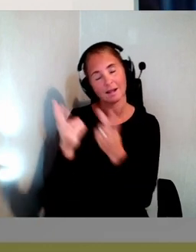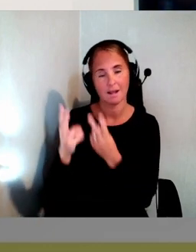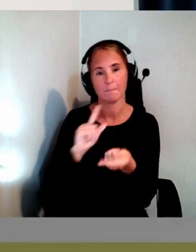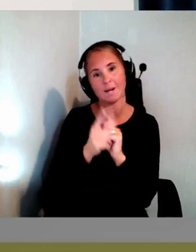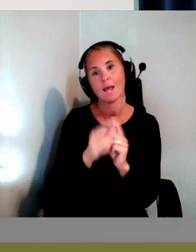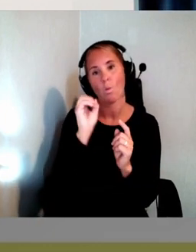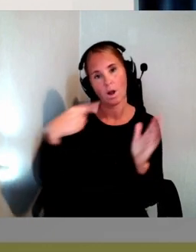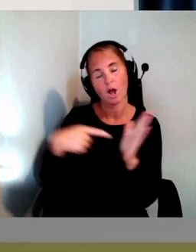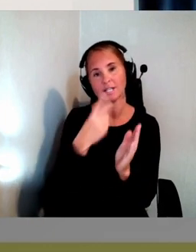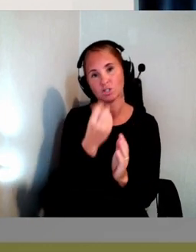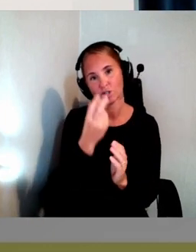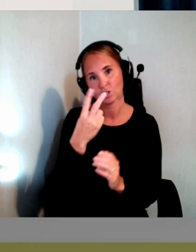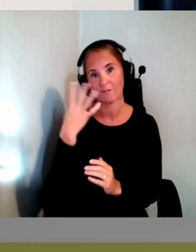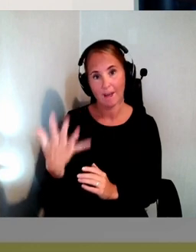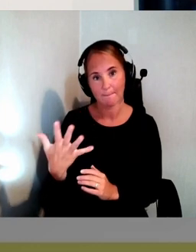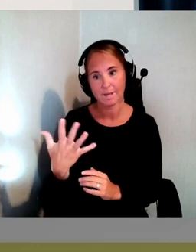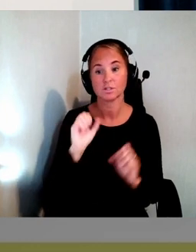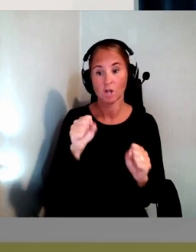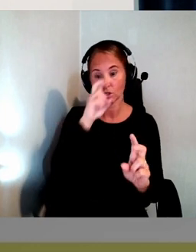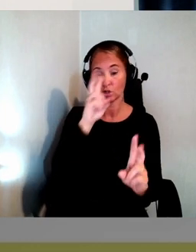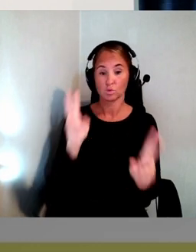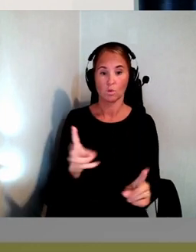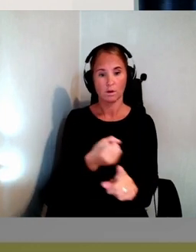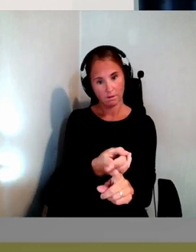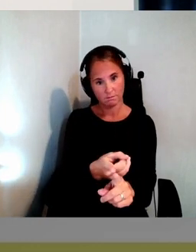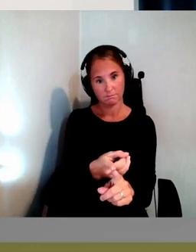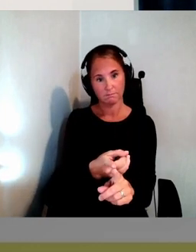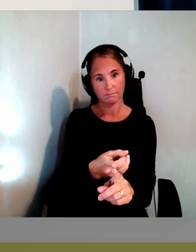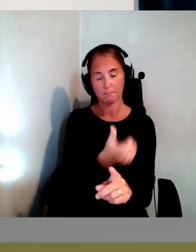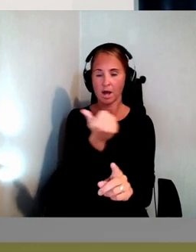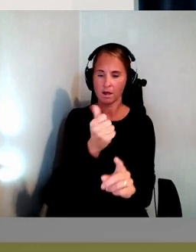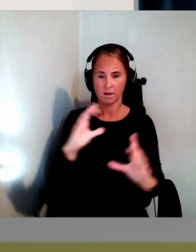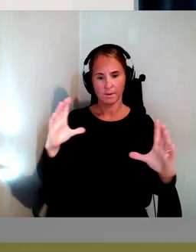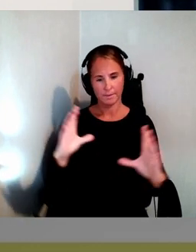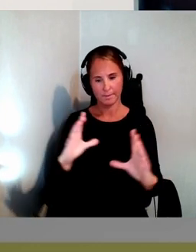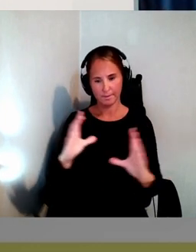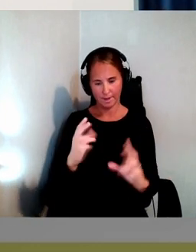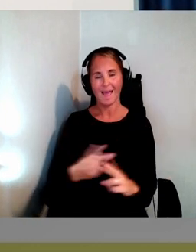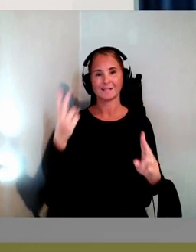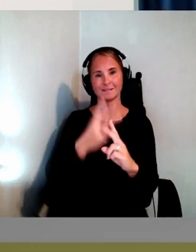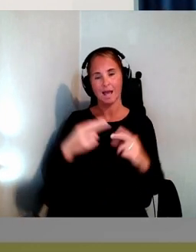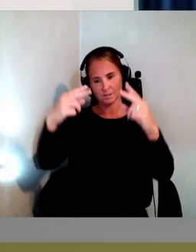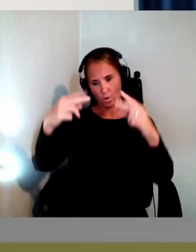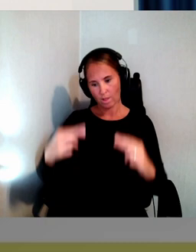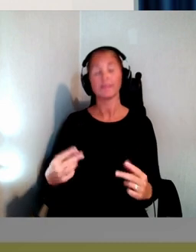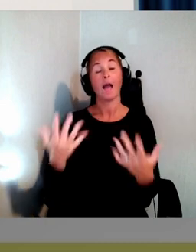Det ska ju se ut så här. Bara lilla hjälta lite. Så är det lite extra scrollning. Och så funkar allting bra.